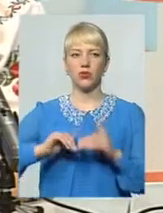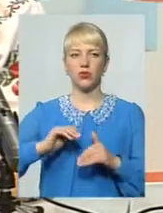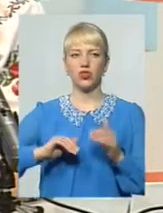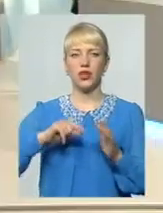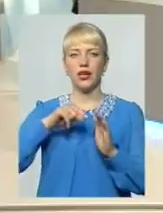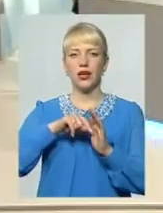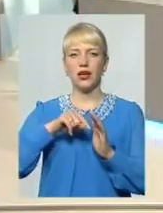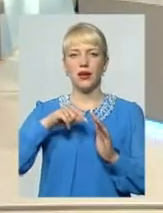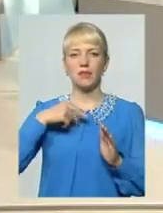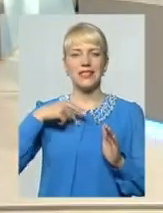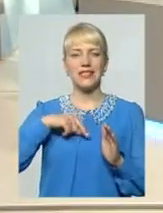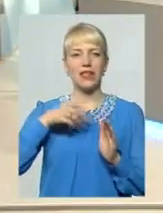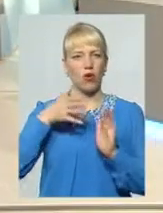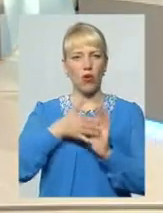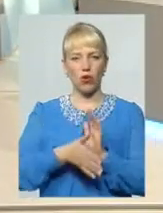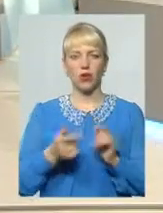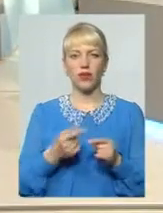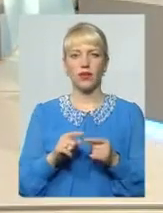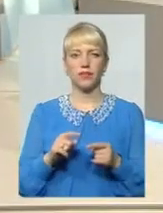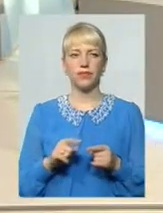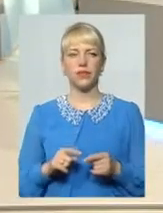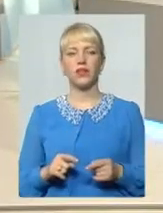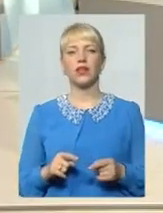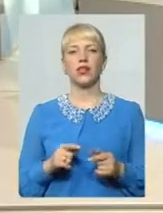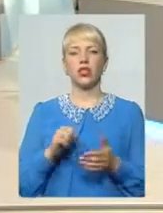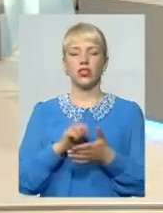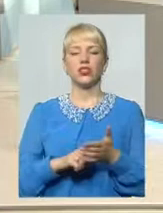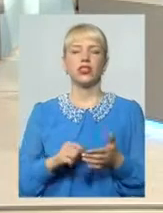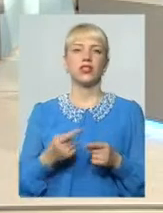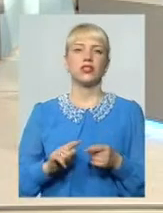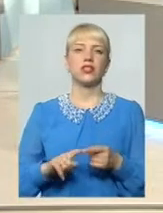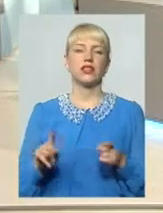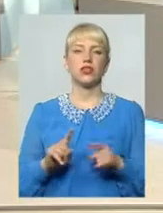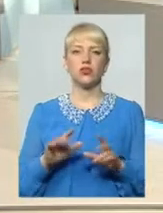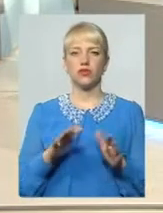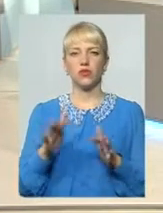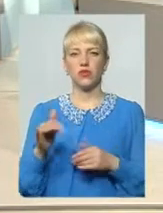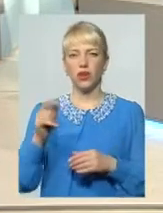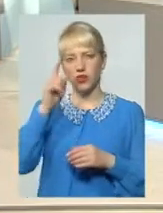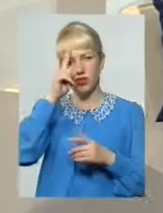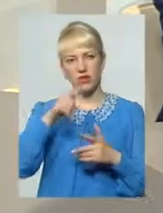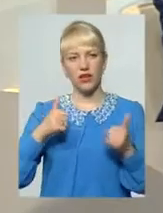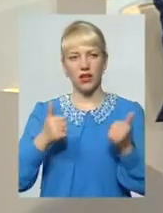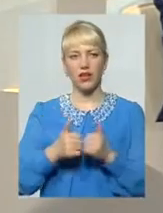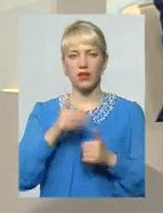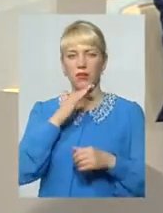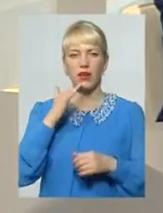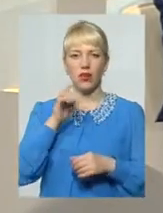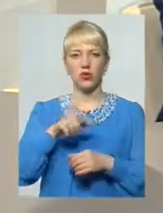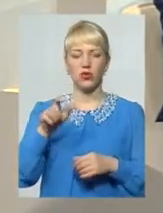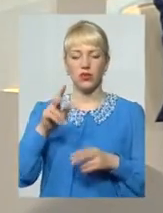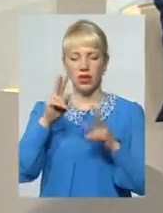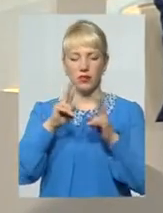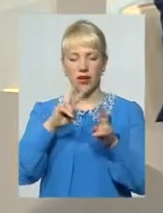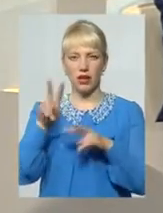гості Власне, через те, що відбувається в країні, багато людей переглянули